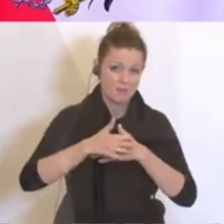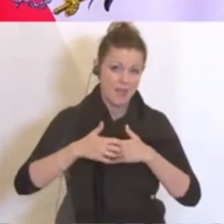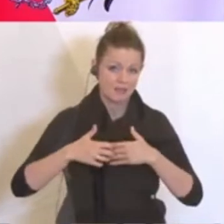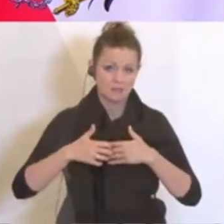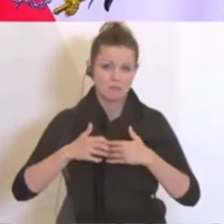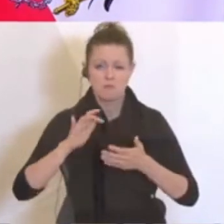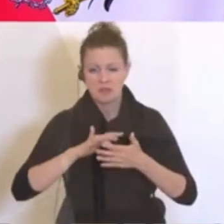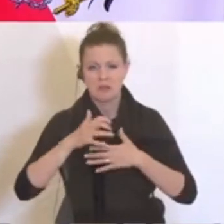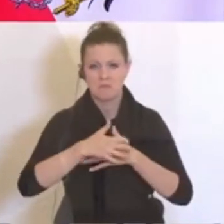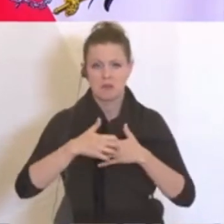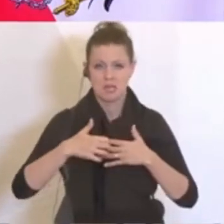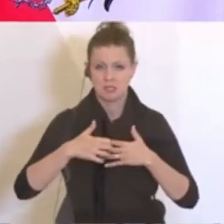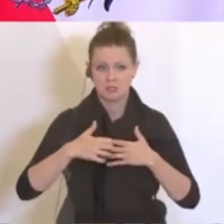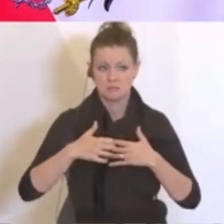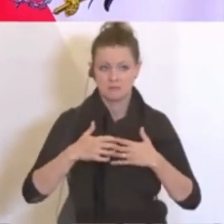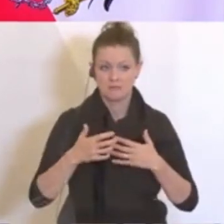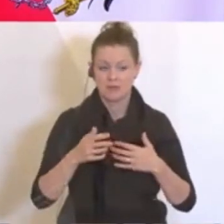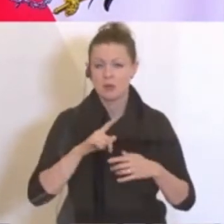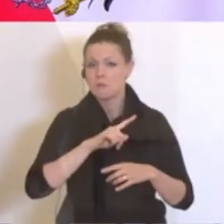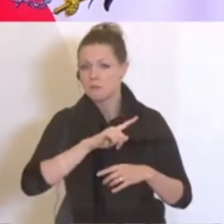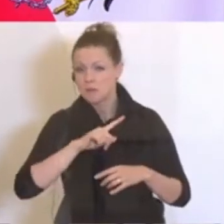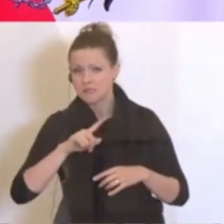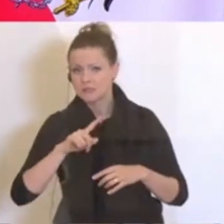war, das haben auch wir gemacht, ja, dass bis 31.